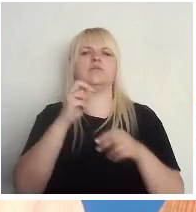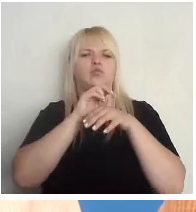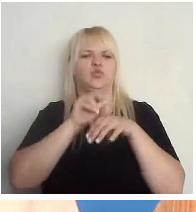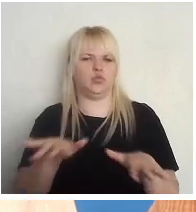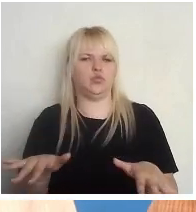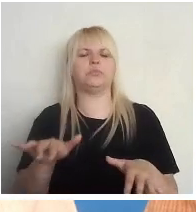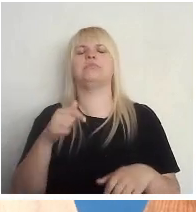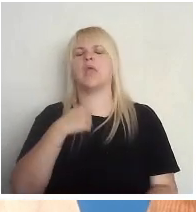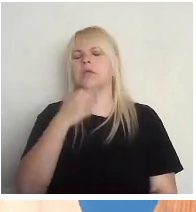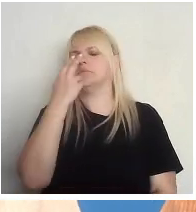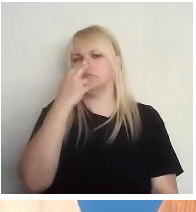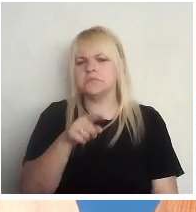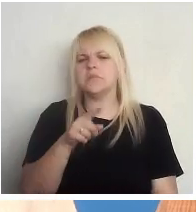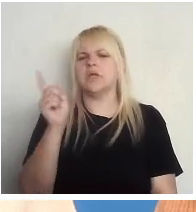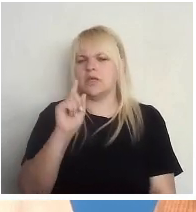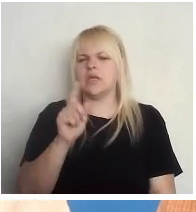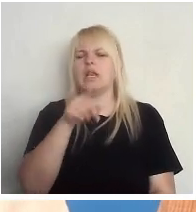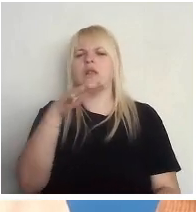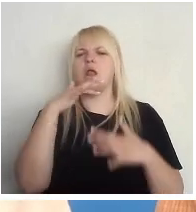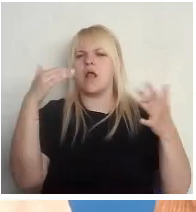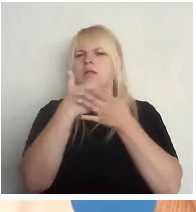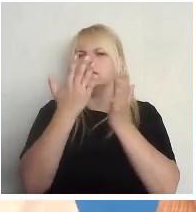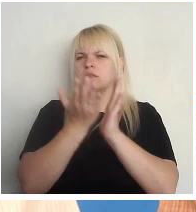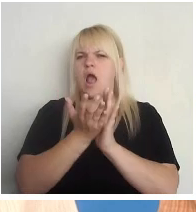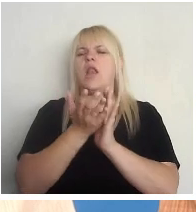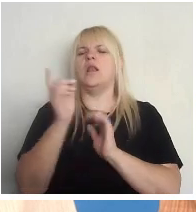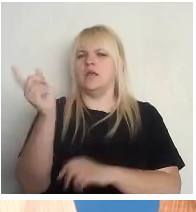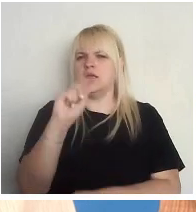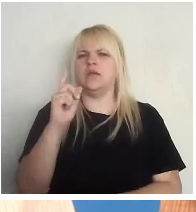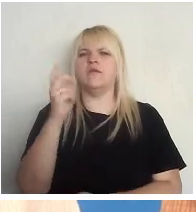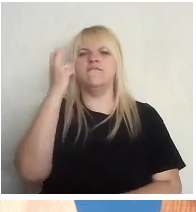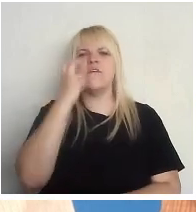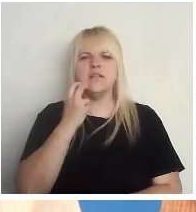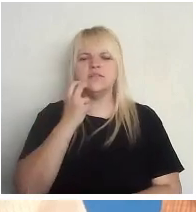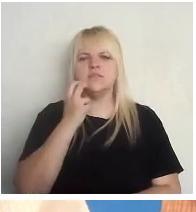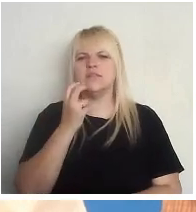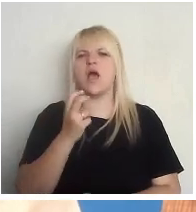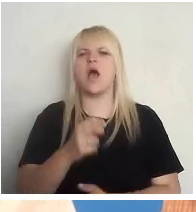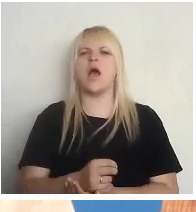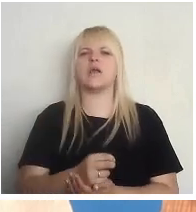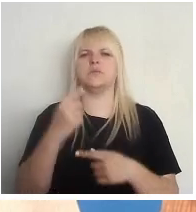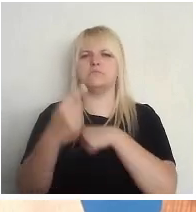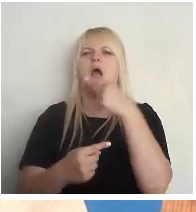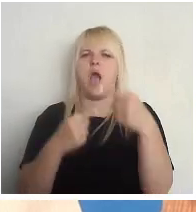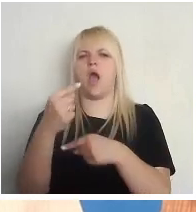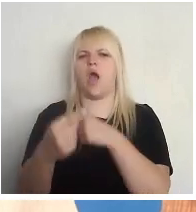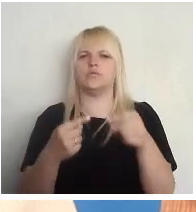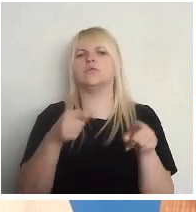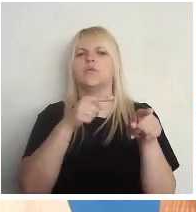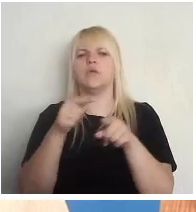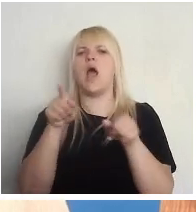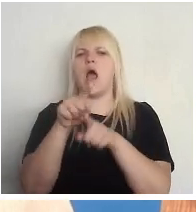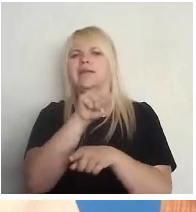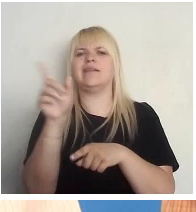redzēju, ka lielākā daļa ir šī vecākās paudzes, un tas arī ir tas viss